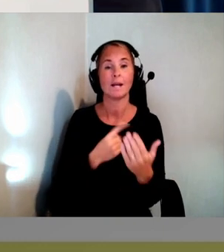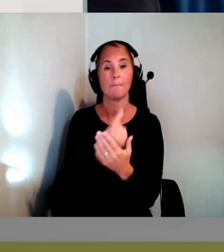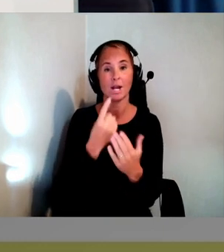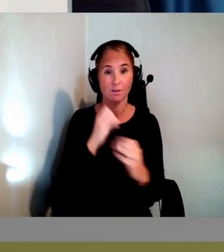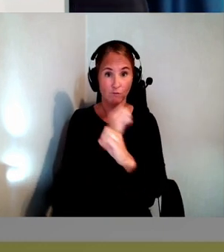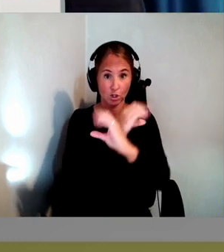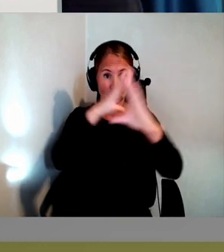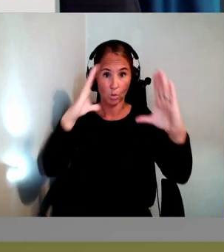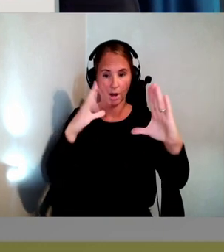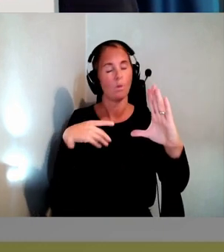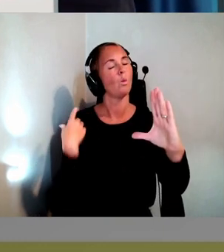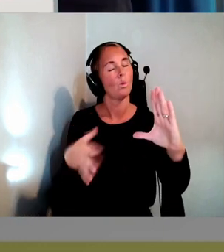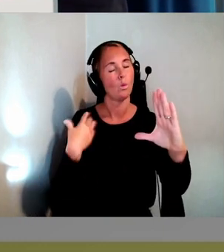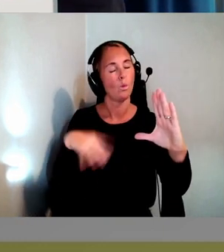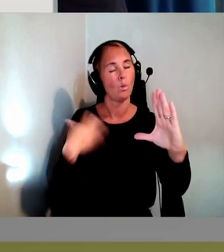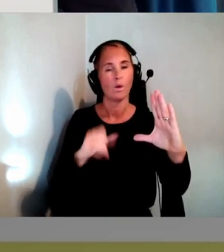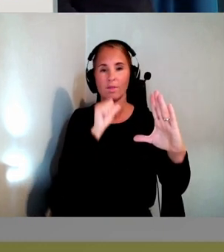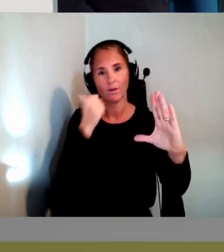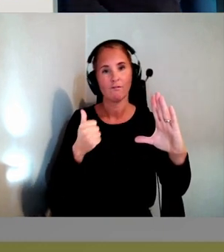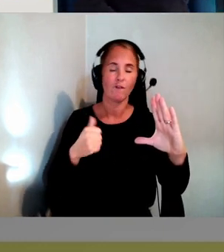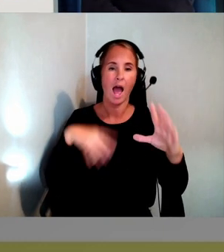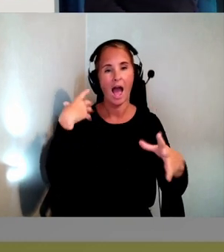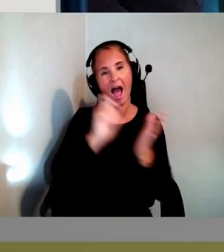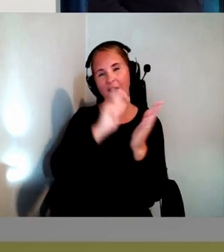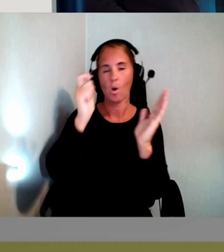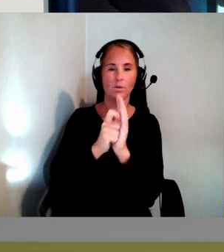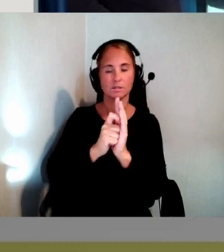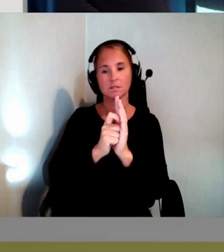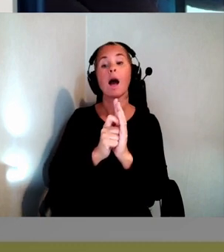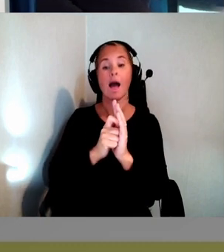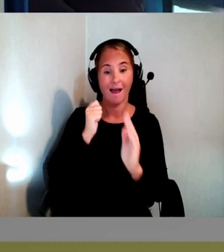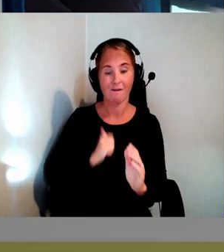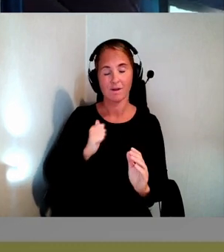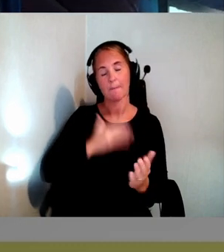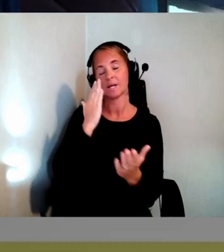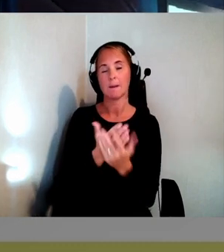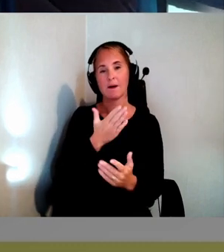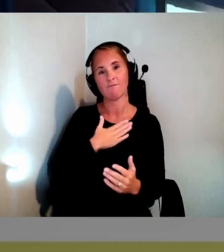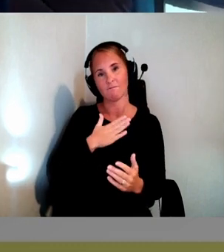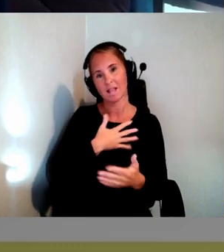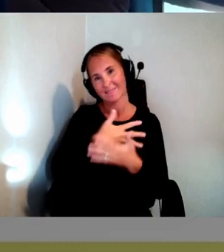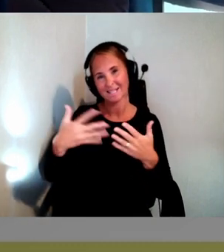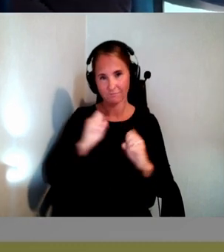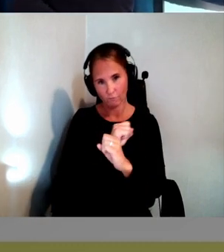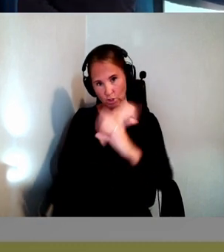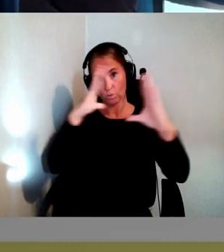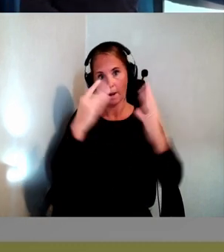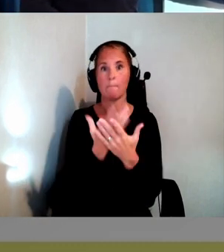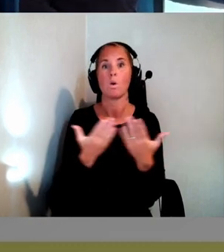jättehäftig annons. Och sen har användaren bestämt sig för att förstora texten. För det är rätt många som behöver förstora text.